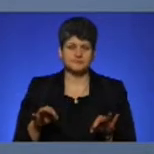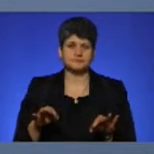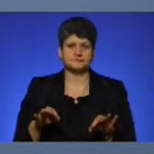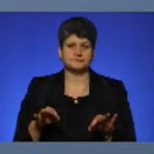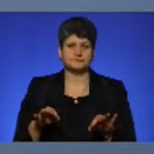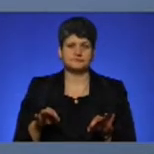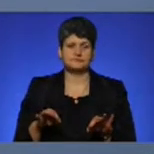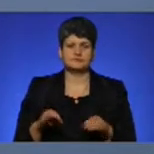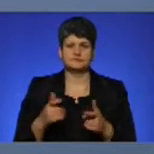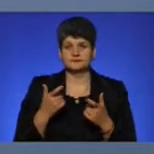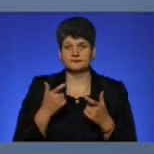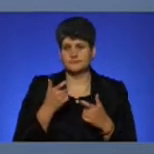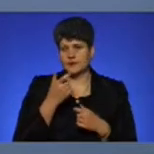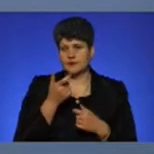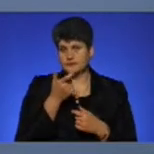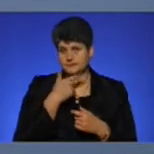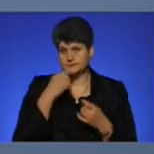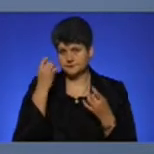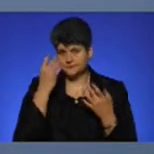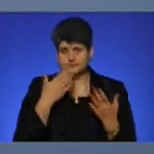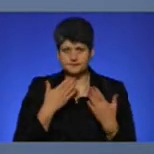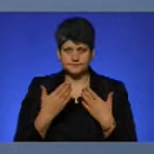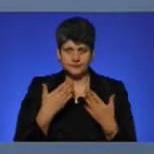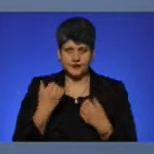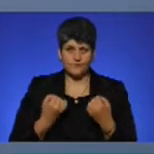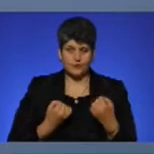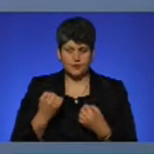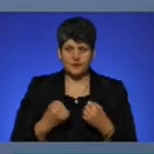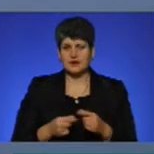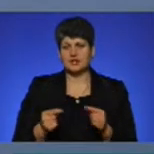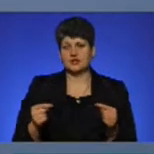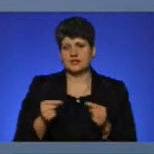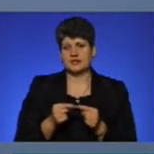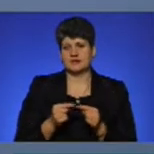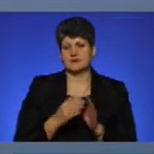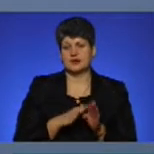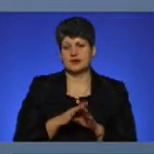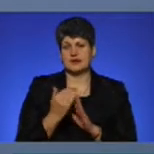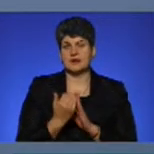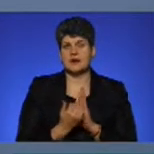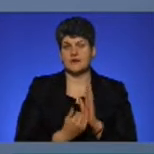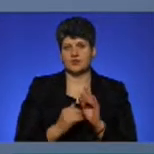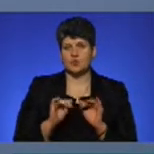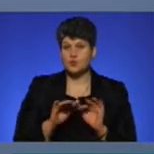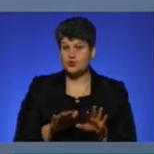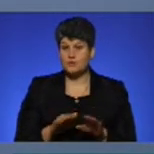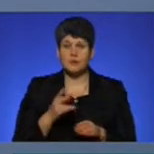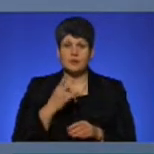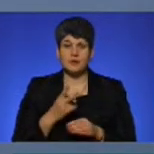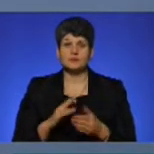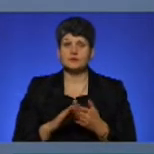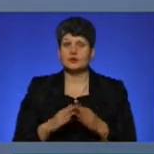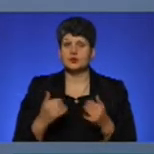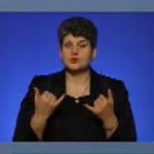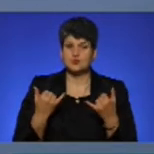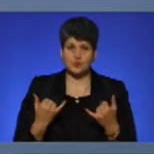вічливість водіїв і чітке дотримання графіків руху. Ну, як бачимо, станом на сьогодні все